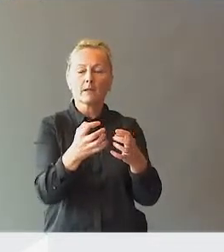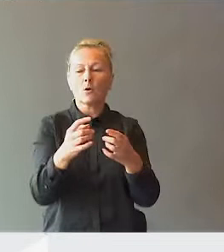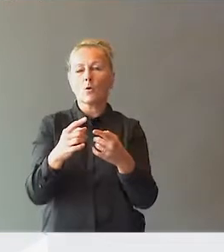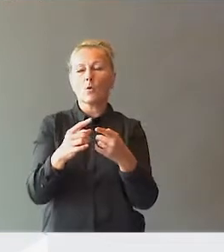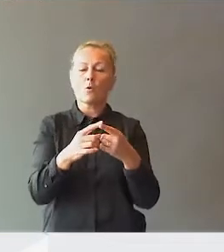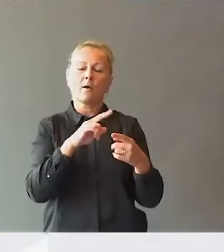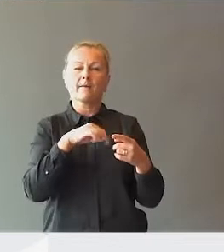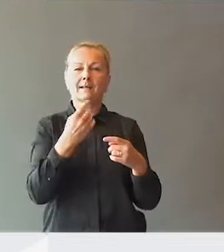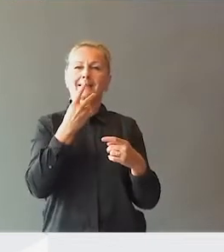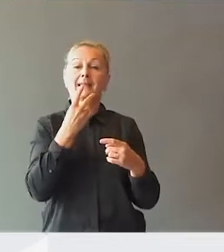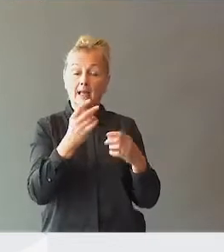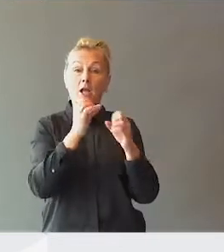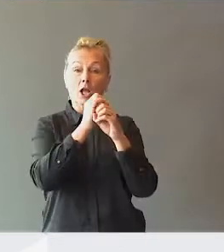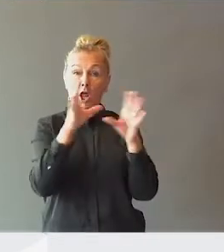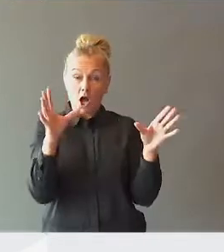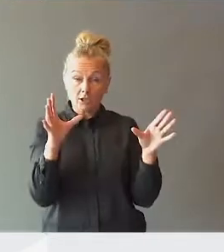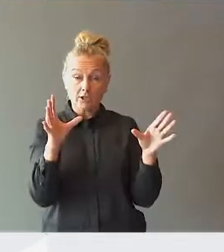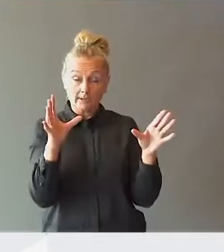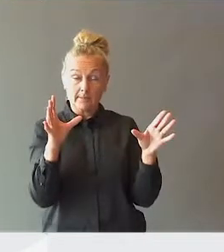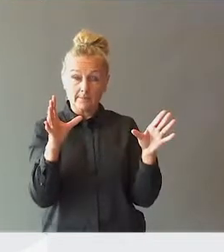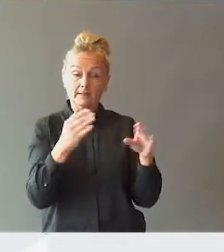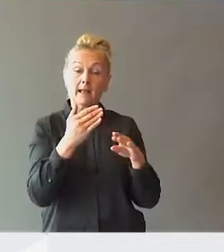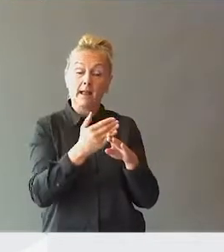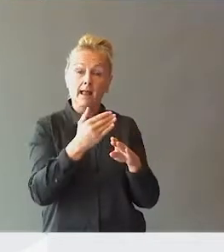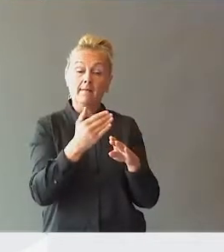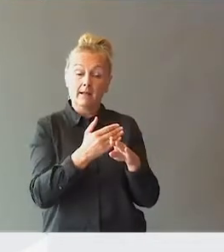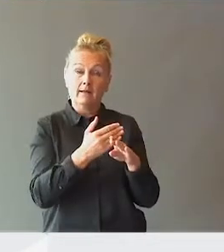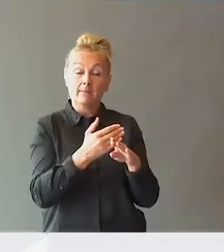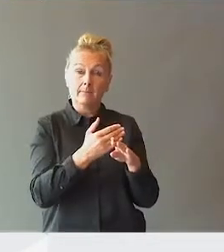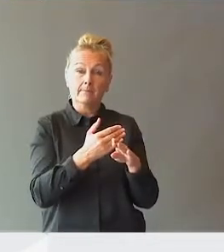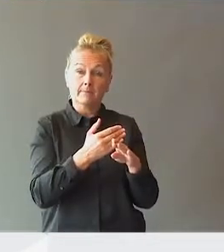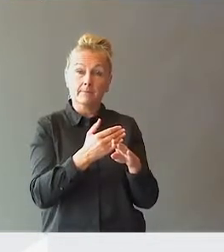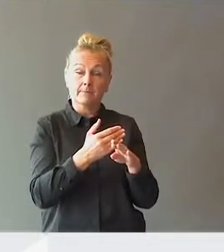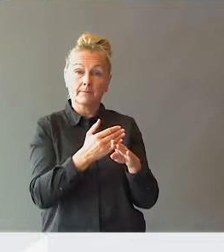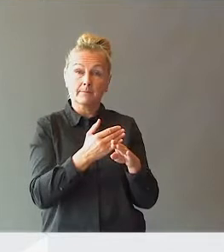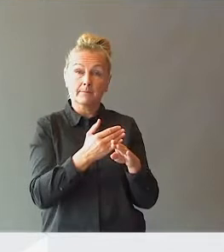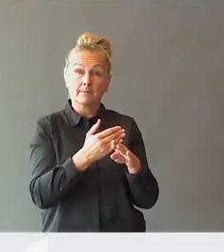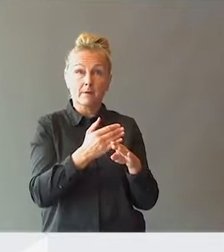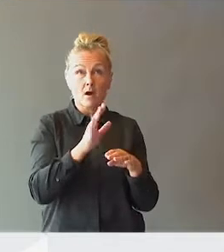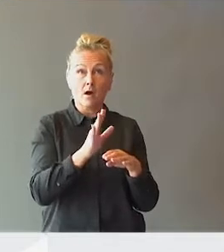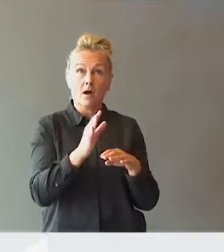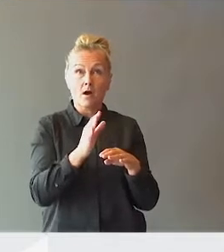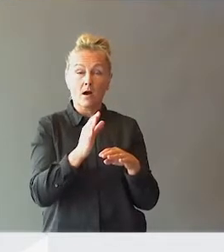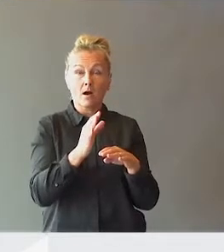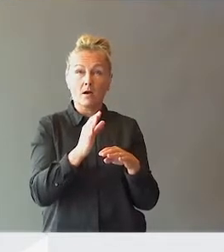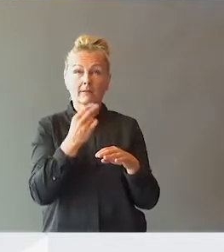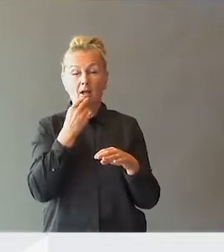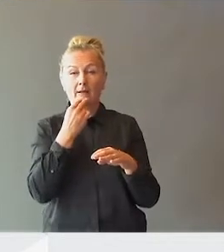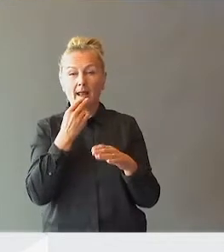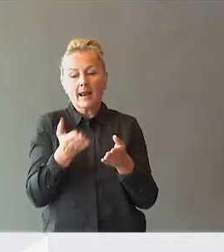Vi ser her helt klart at elever som har lettere